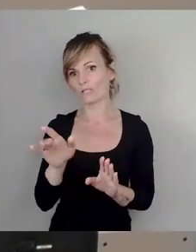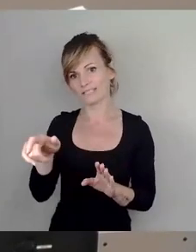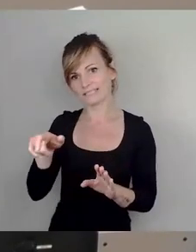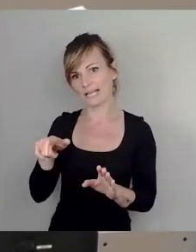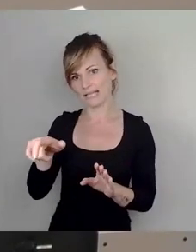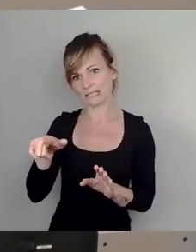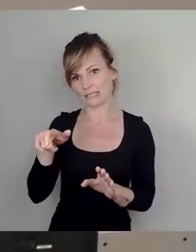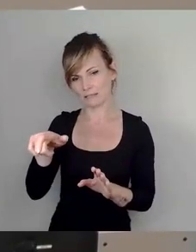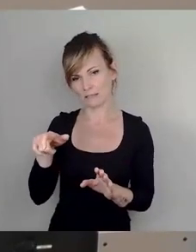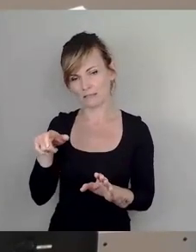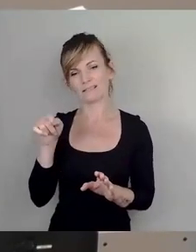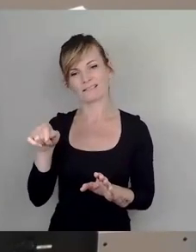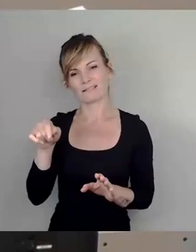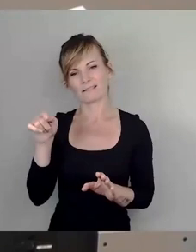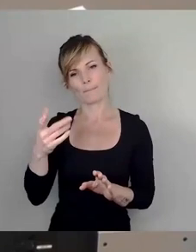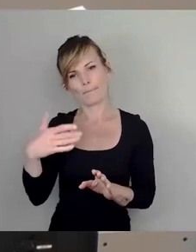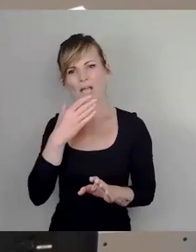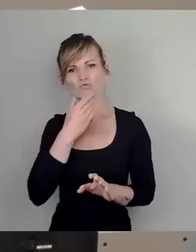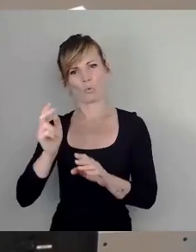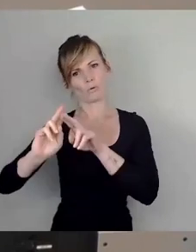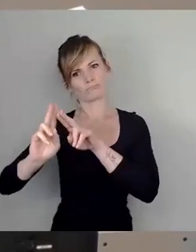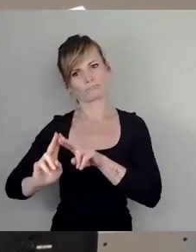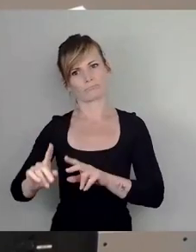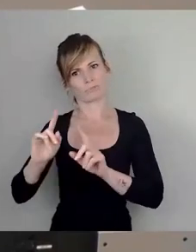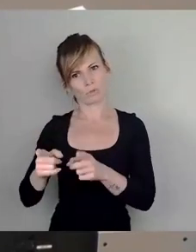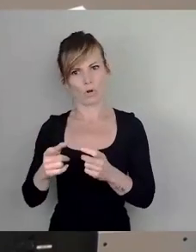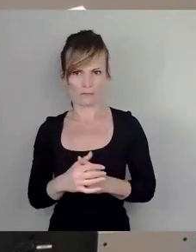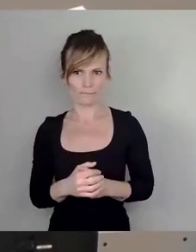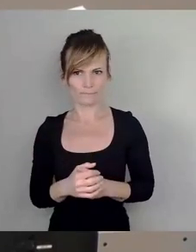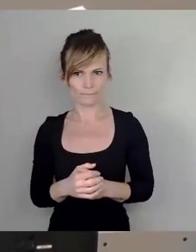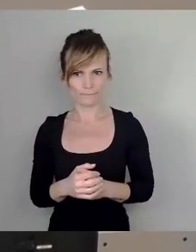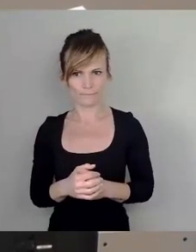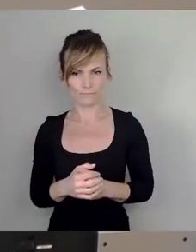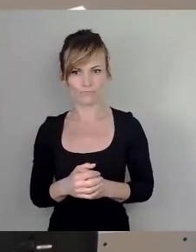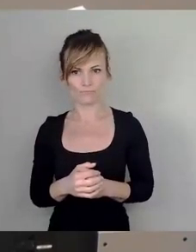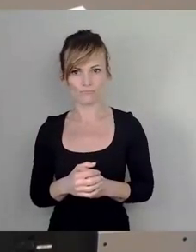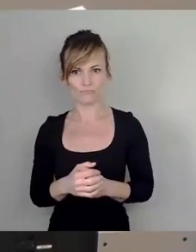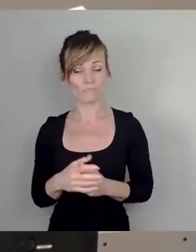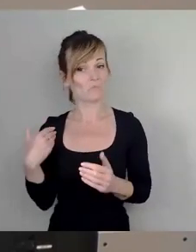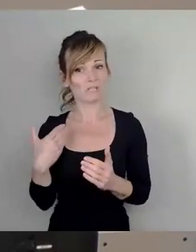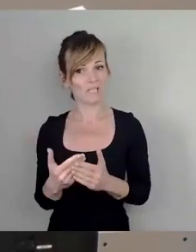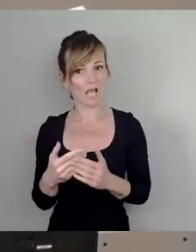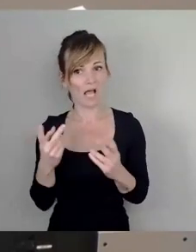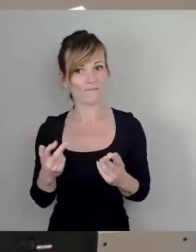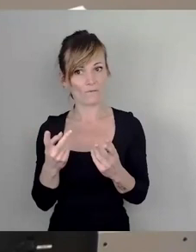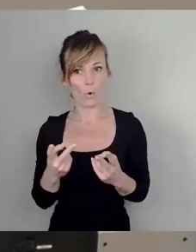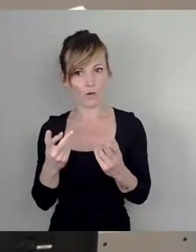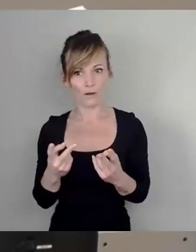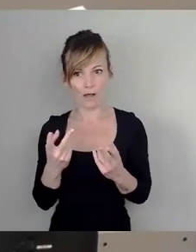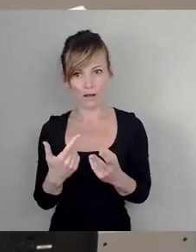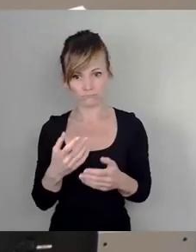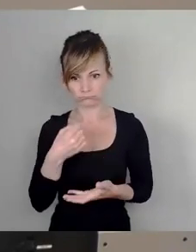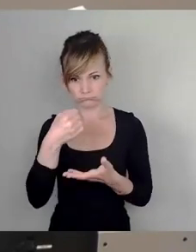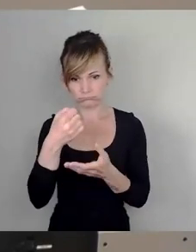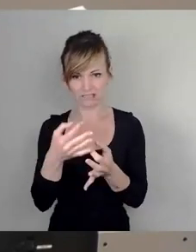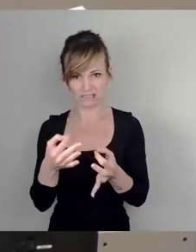verschönert wird. Er ist bisher an keiner Förderkulisse drin, ist auch schwierig. Wenn man dort die Tauben verkrauen will, müssen wir mit der